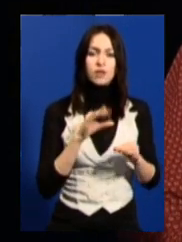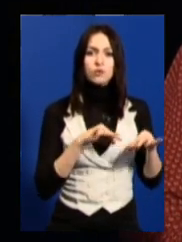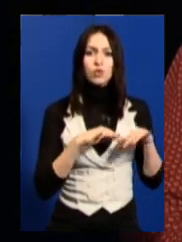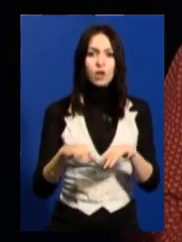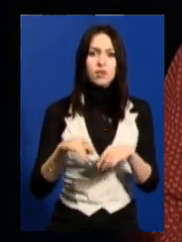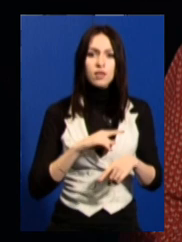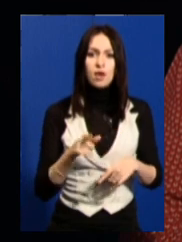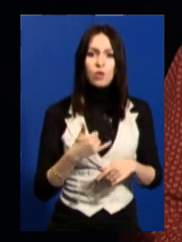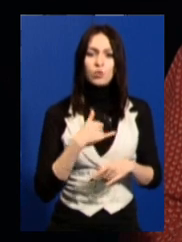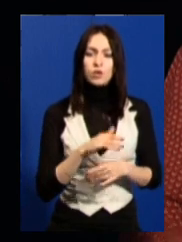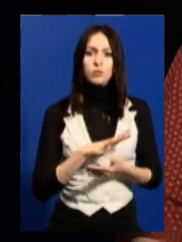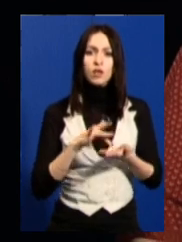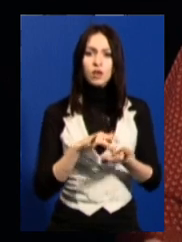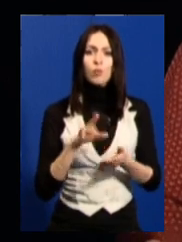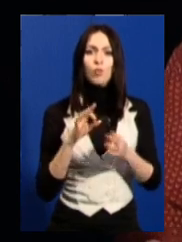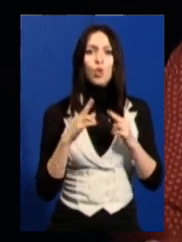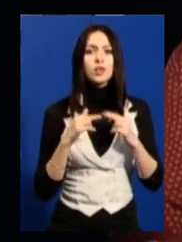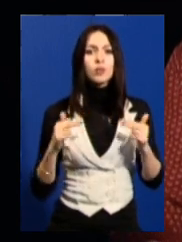подорож по Дніпру,